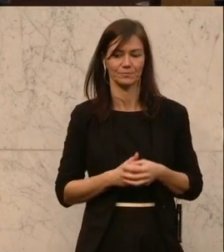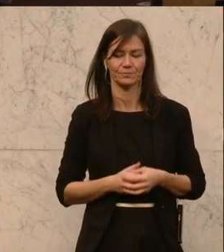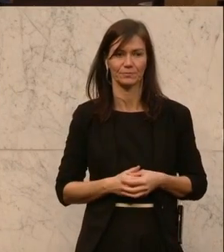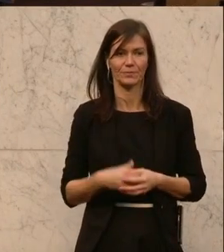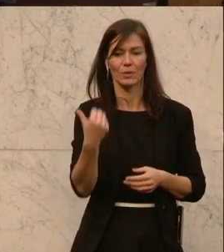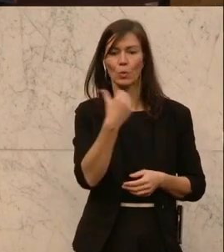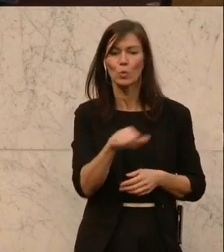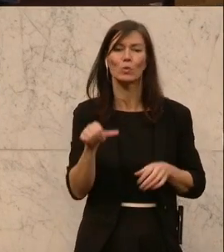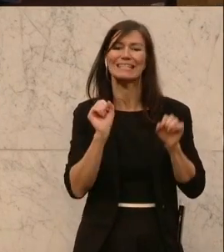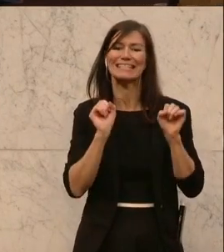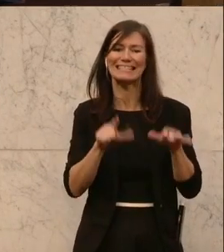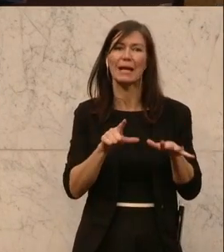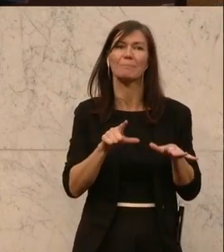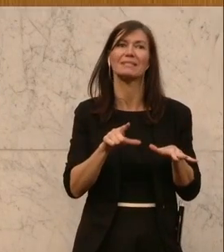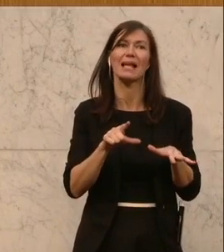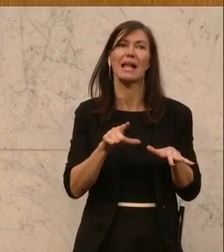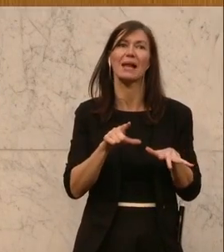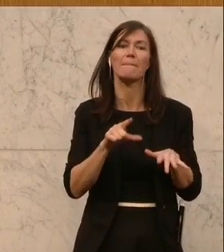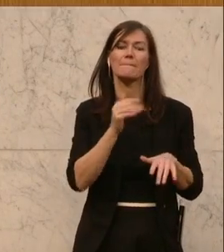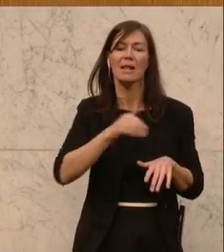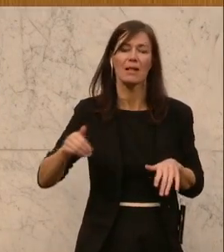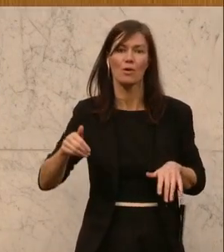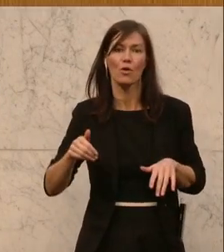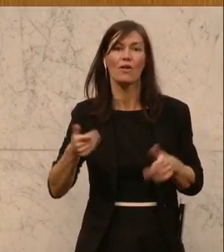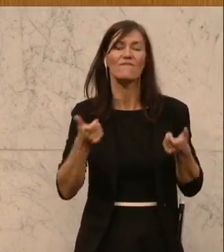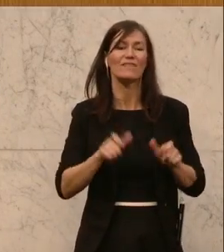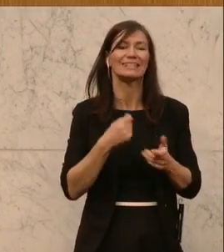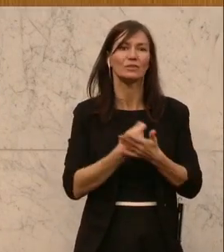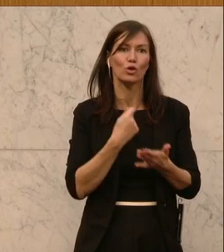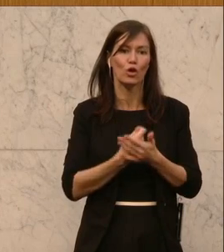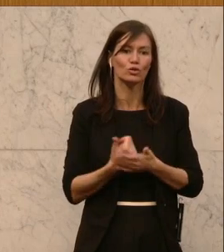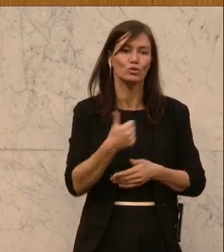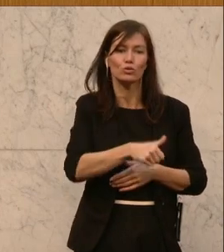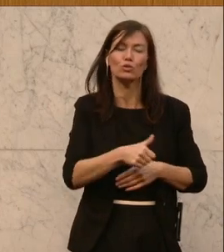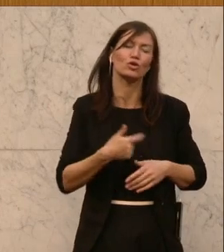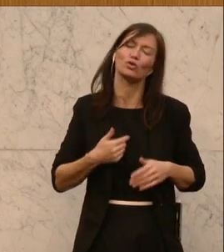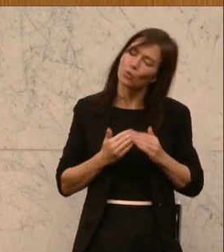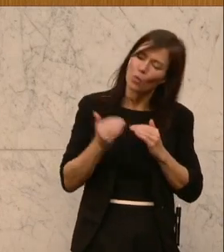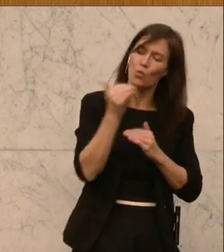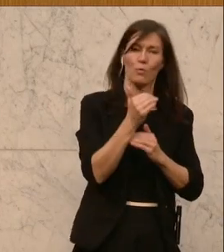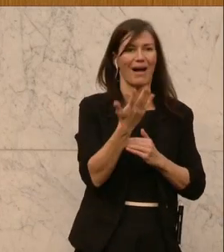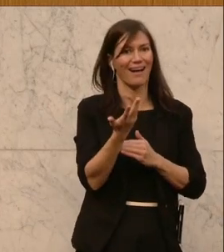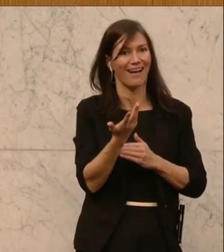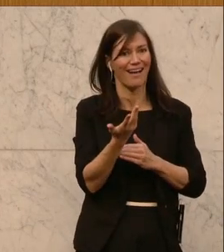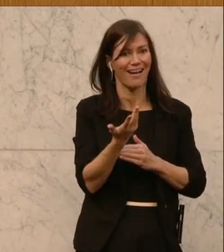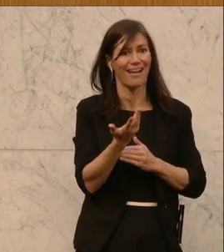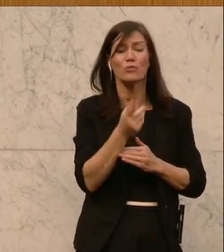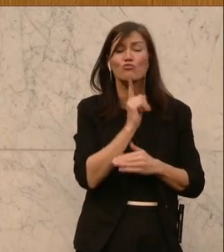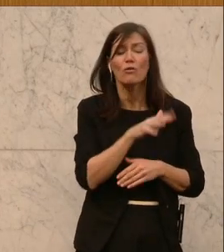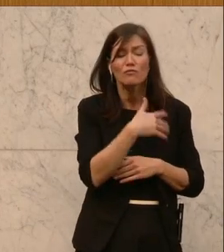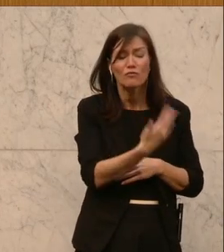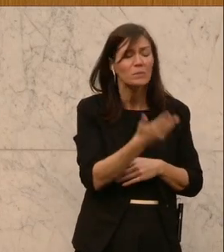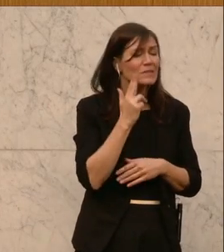117 Millionen Überförderung beim Fixkostenzuschuss, bei den Umsatzersätzen in einem Monat bei nur 50 überprüften